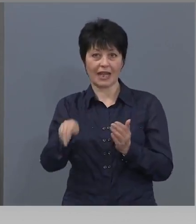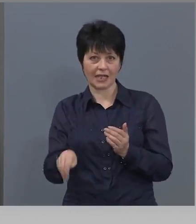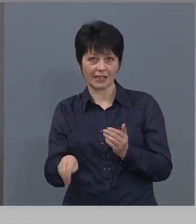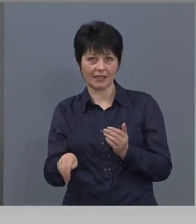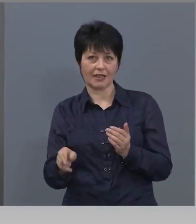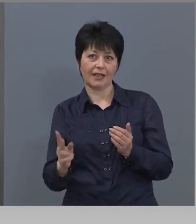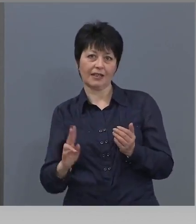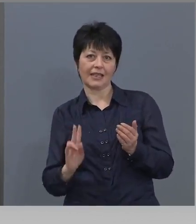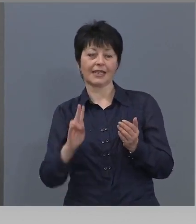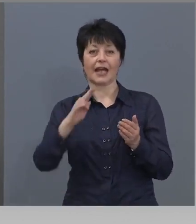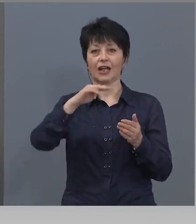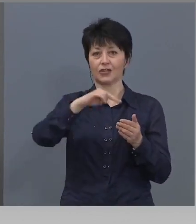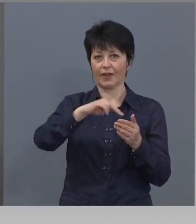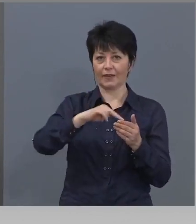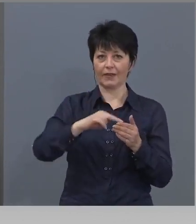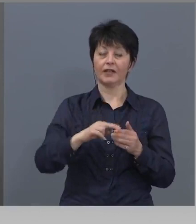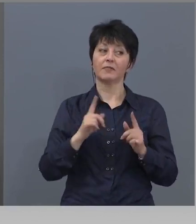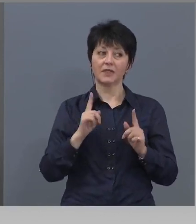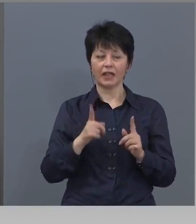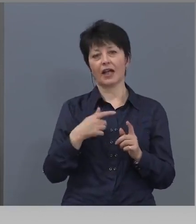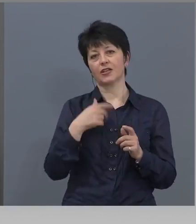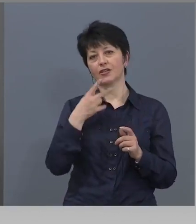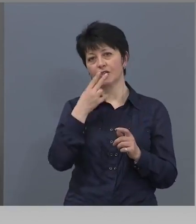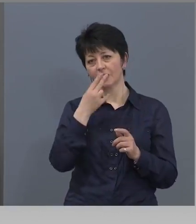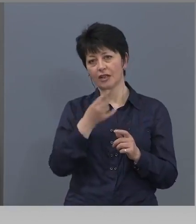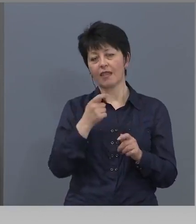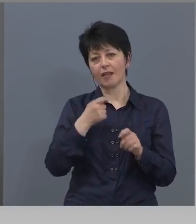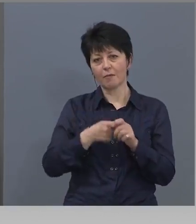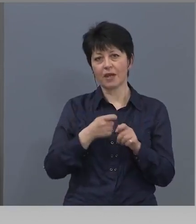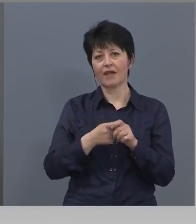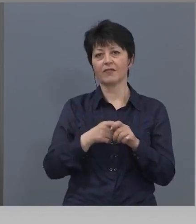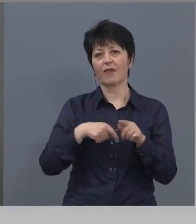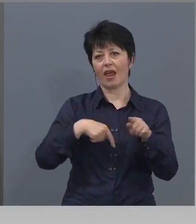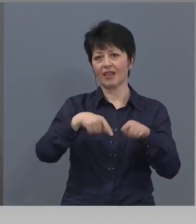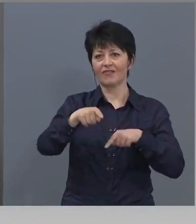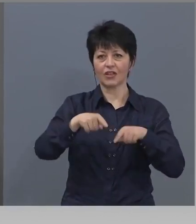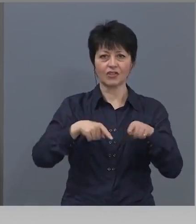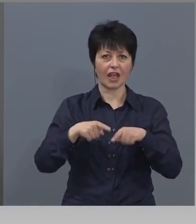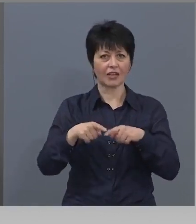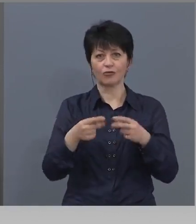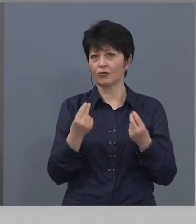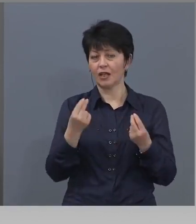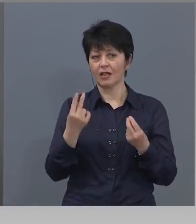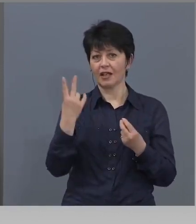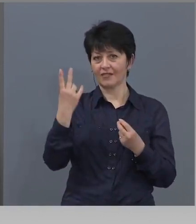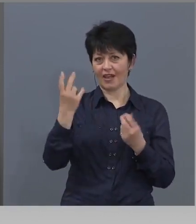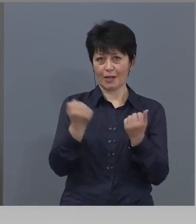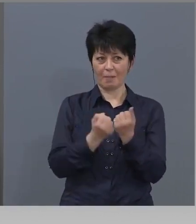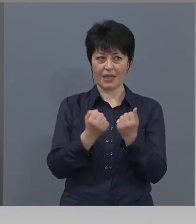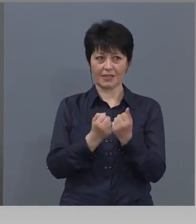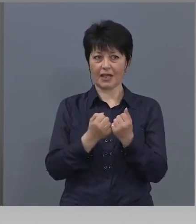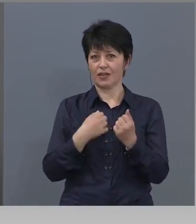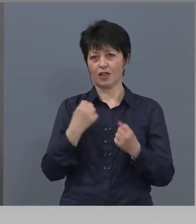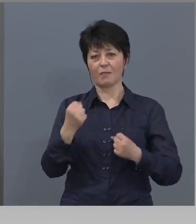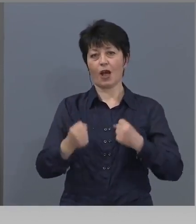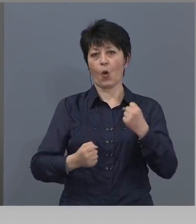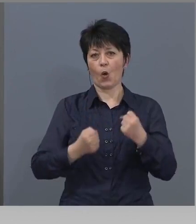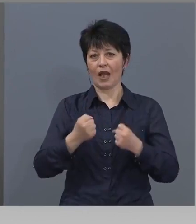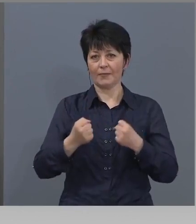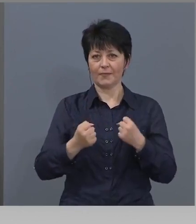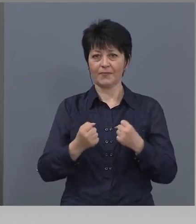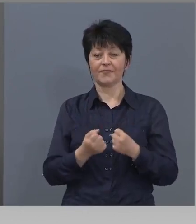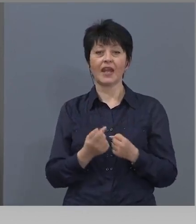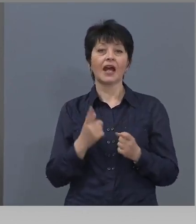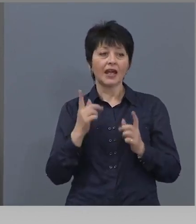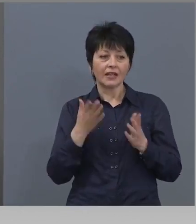качат тя. Така ще се опитаме да отрегулираме движението, защото и на двете места ще отидат с коли. Така